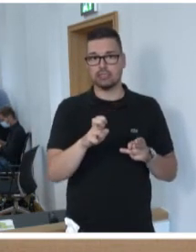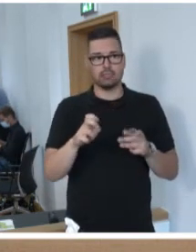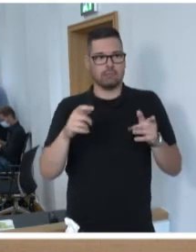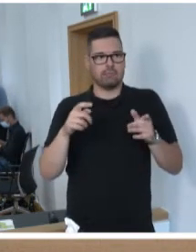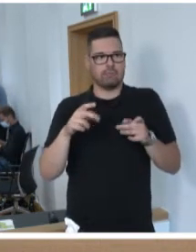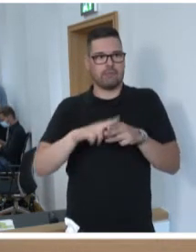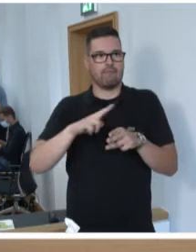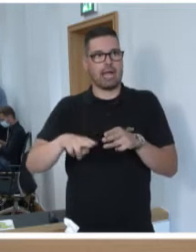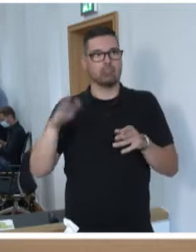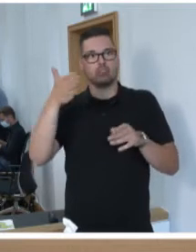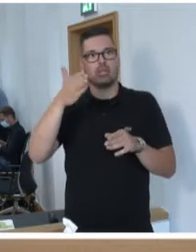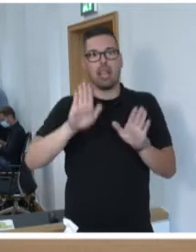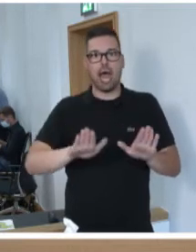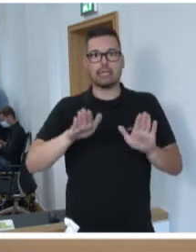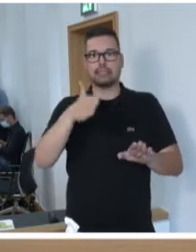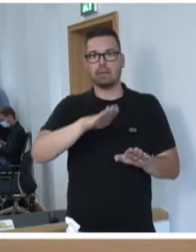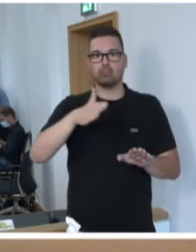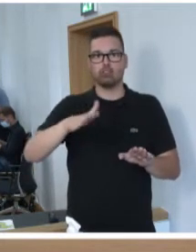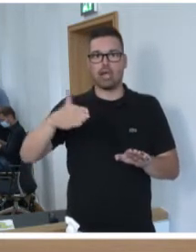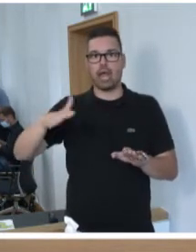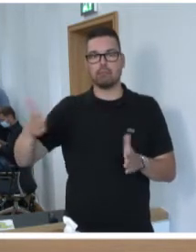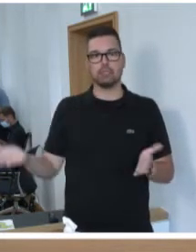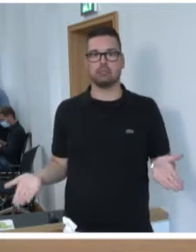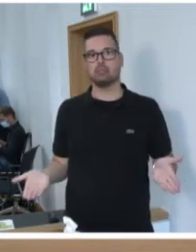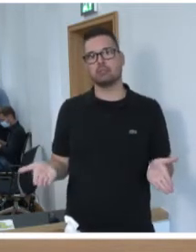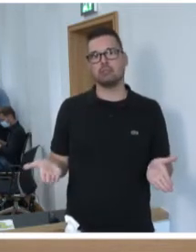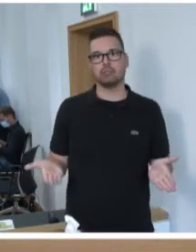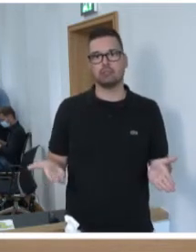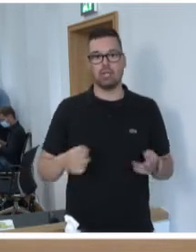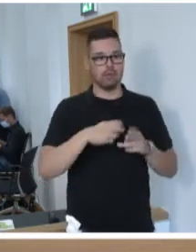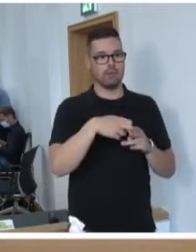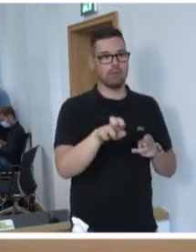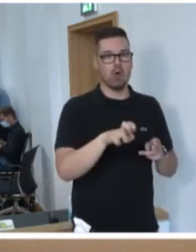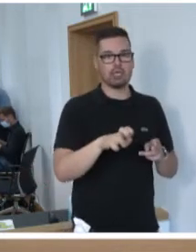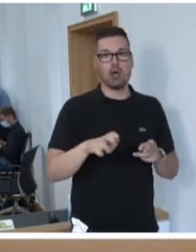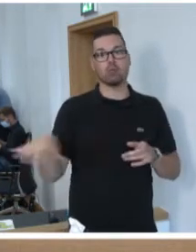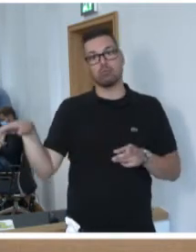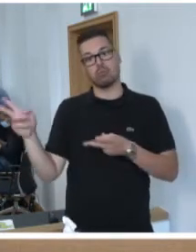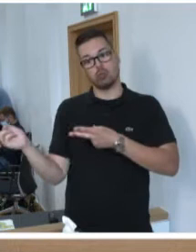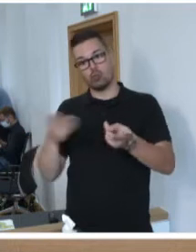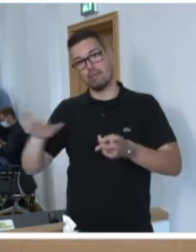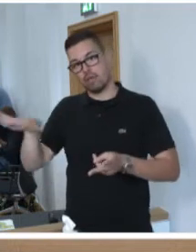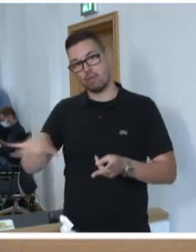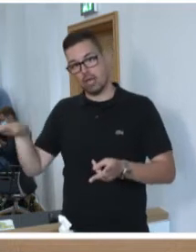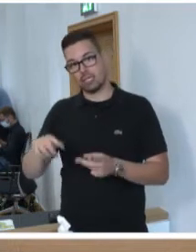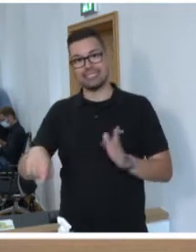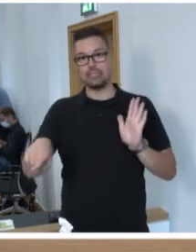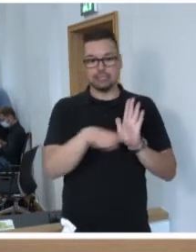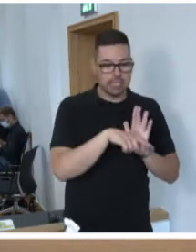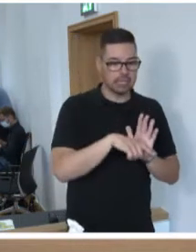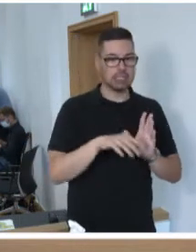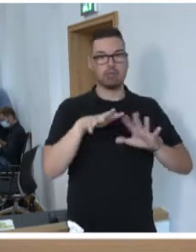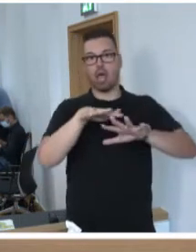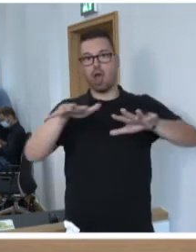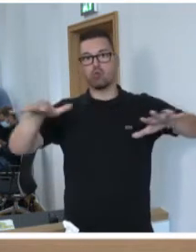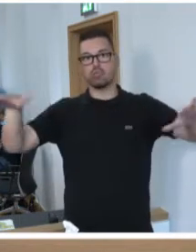Aber das Ganze hat ja möglicherweise dann auch Folgen über die Ford-Werke und den Supplierpark hinaus. Negative Auswirkungen auf